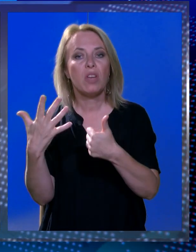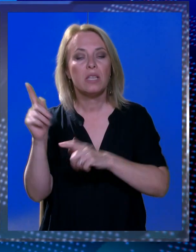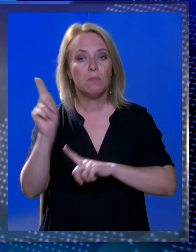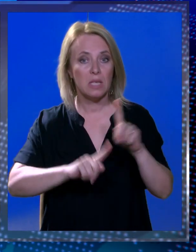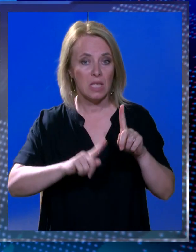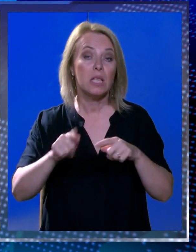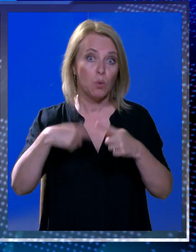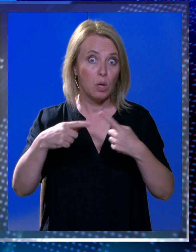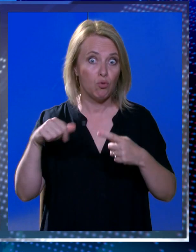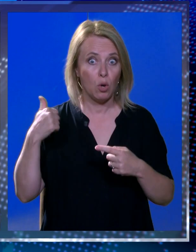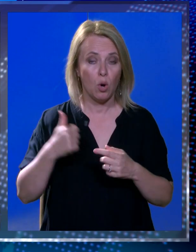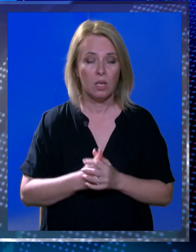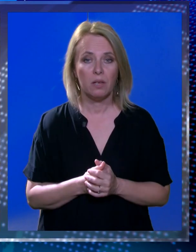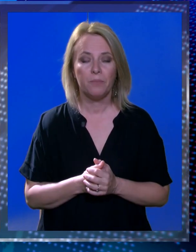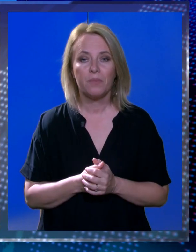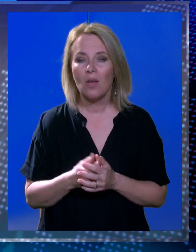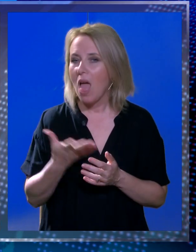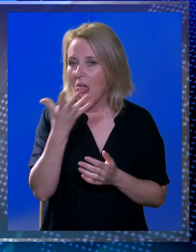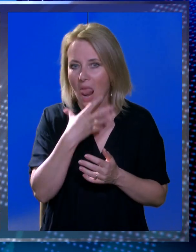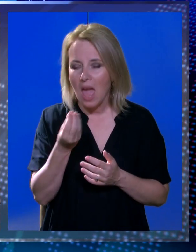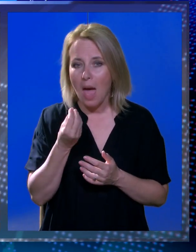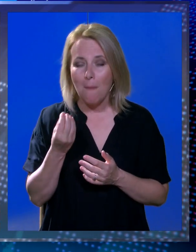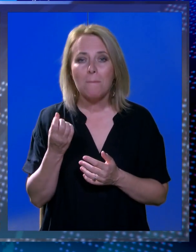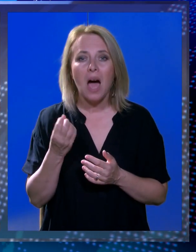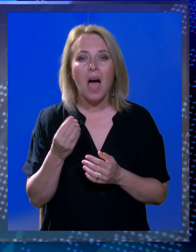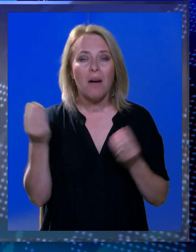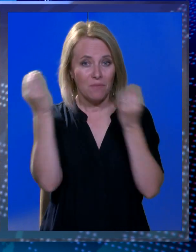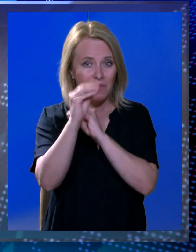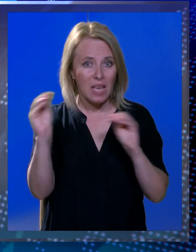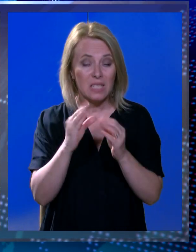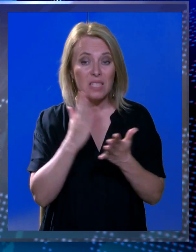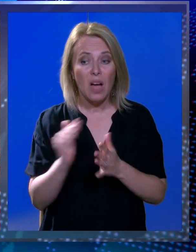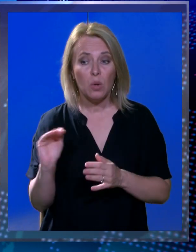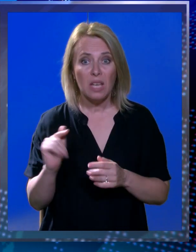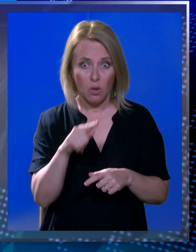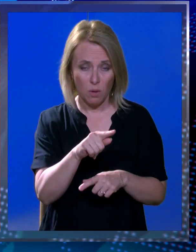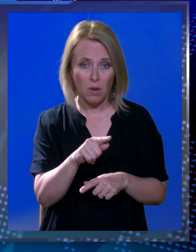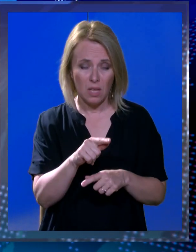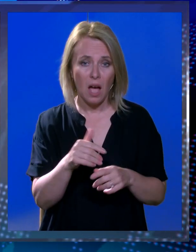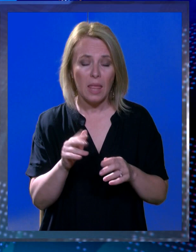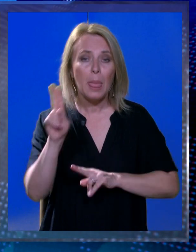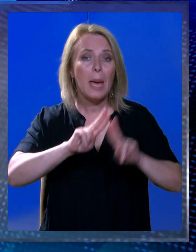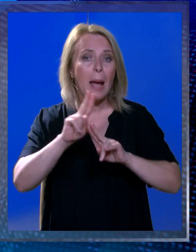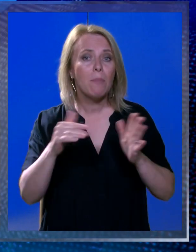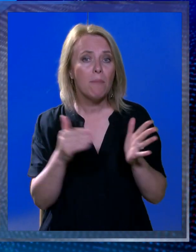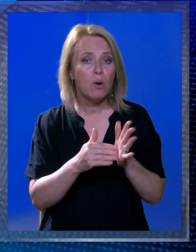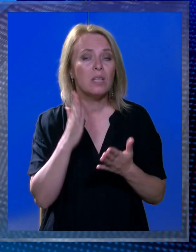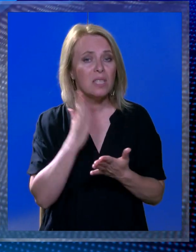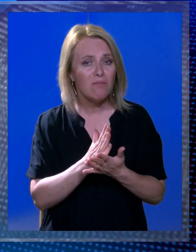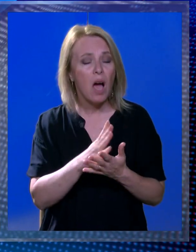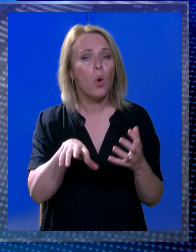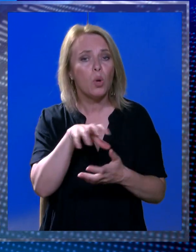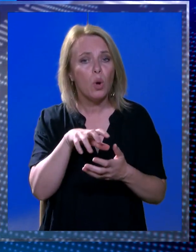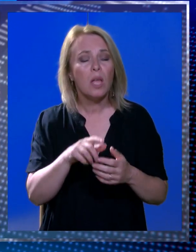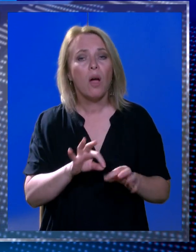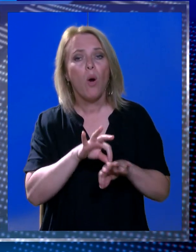mjeseci, mislim u idućoj godini. Dimna je to vijest za svako djete kojemu je spomenuta terapija potrebna, svakog roditelja koji